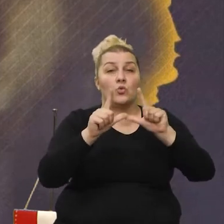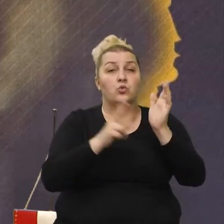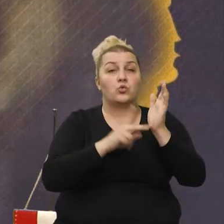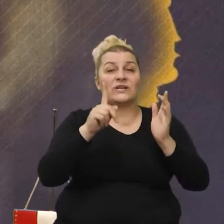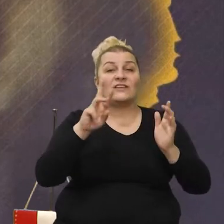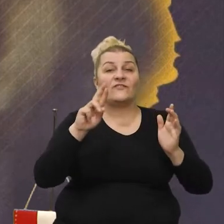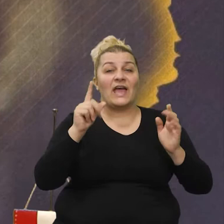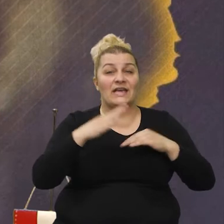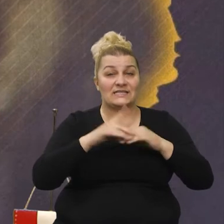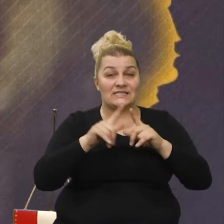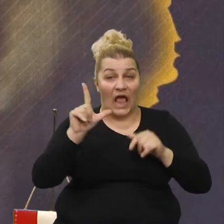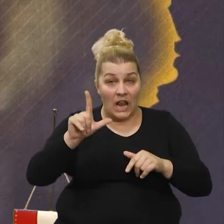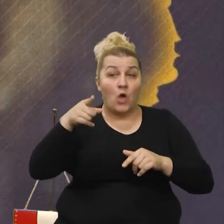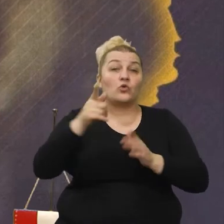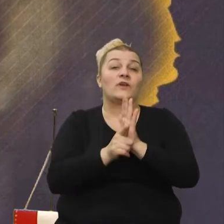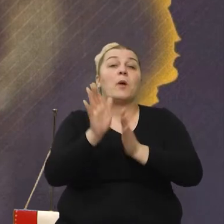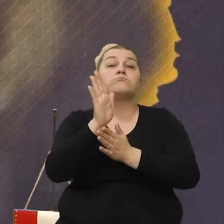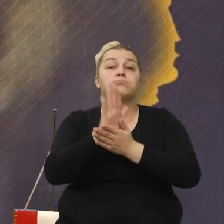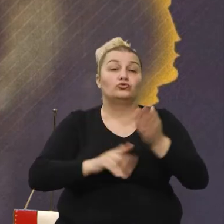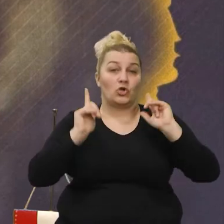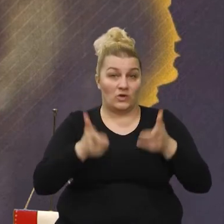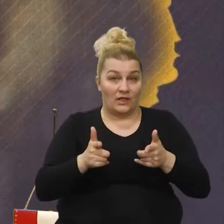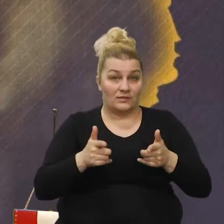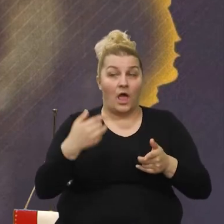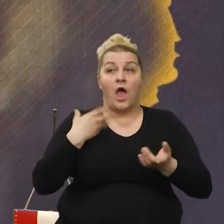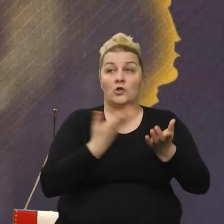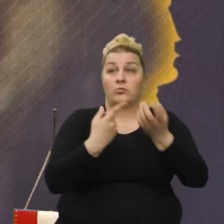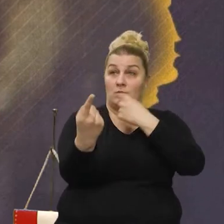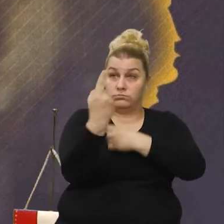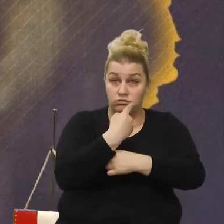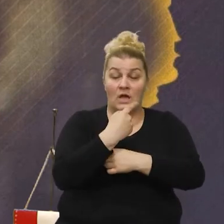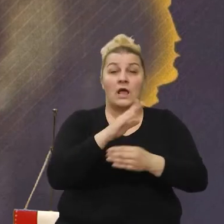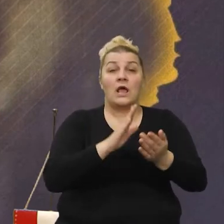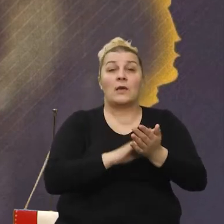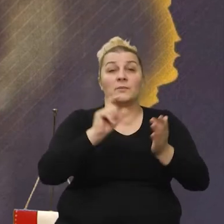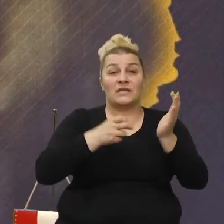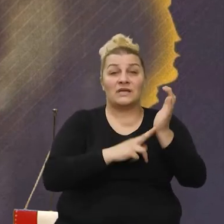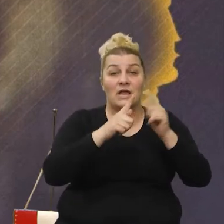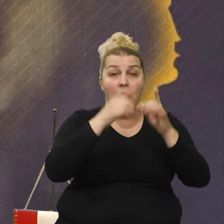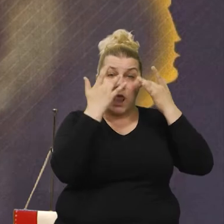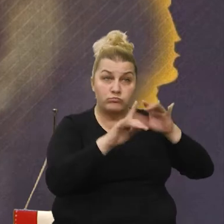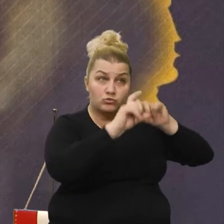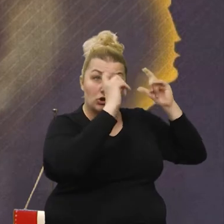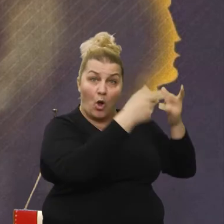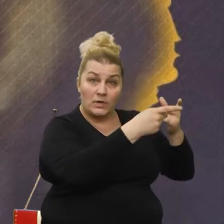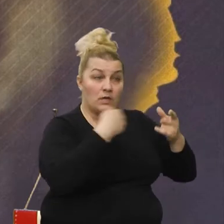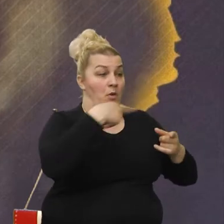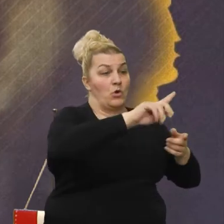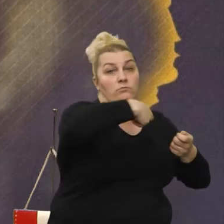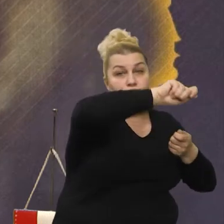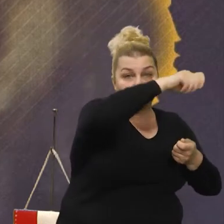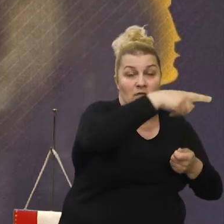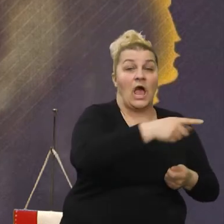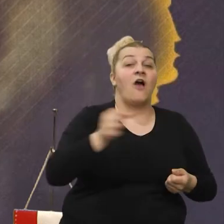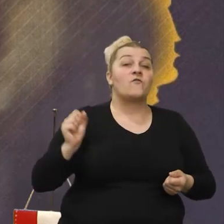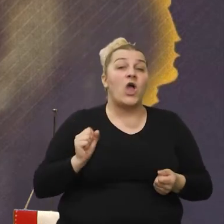je, i dobio sam zadaću da obnavljam objekte koje je napustila JNA. Pa, to je bilo najprije Dračevac,